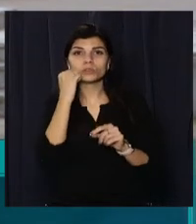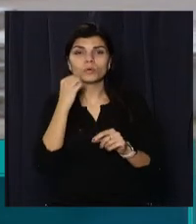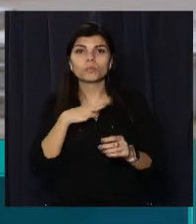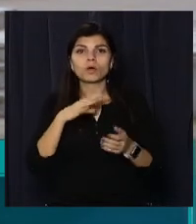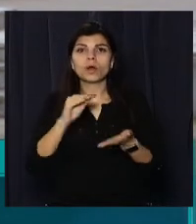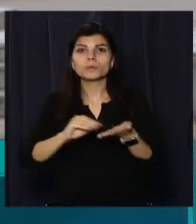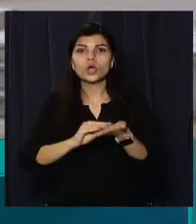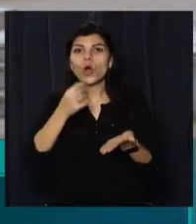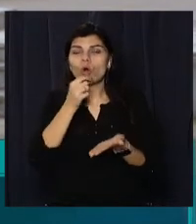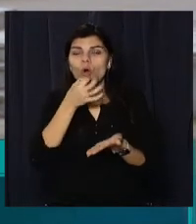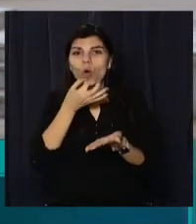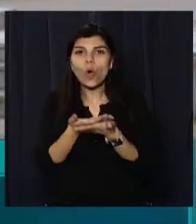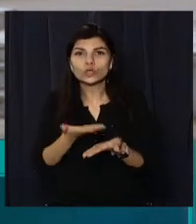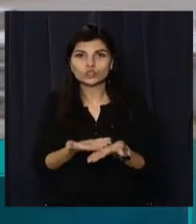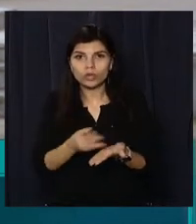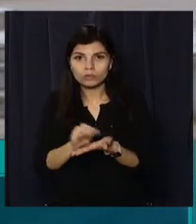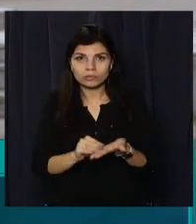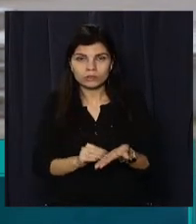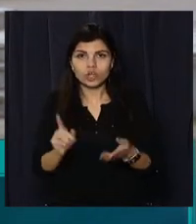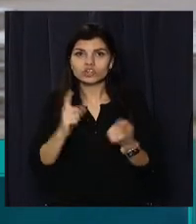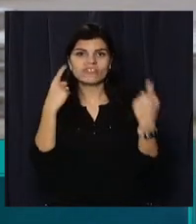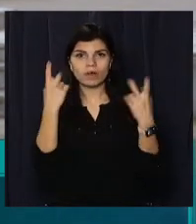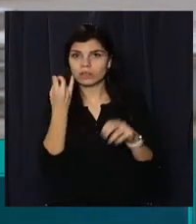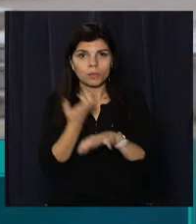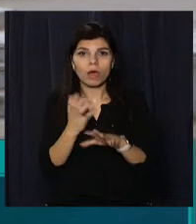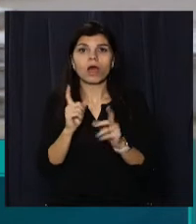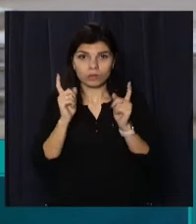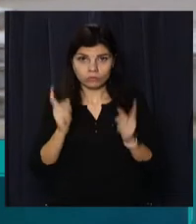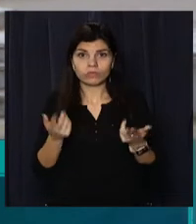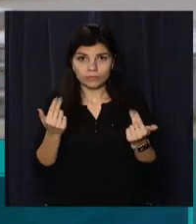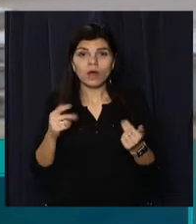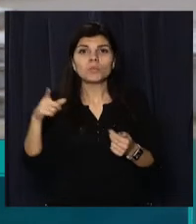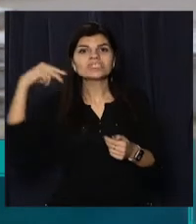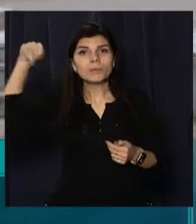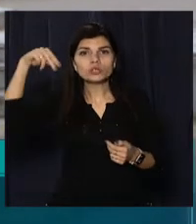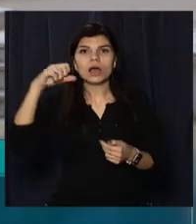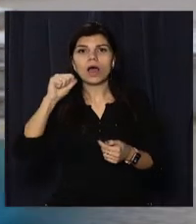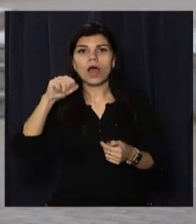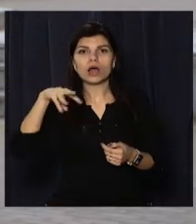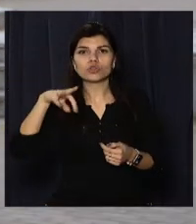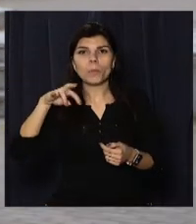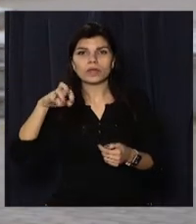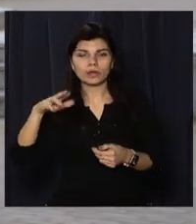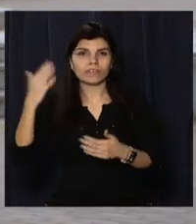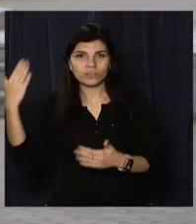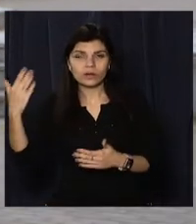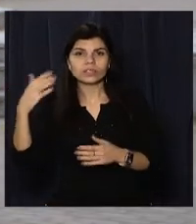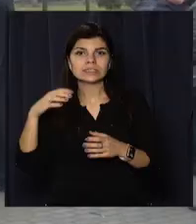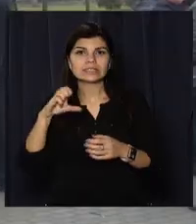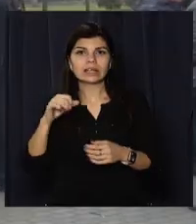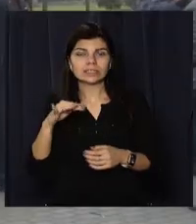Там вийшло так, що ці диверсії повинні були відбудувати на Запорожській атомної станції, на Свердловській і на Лінінградській.